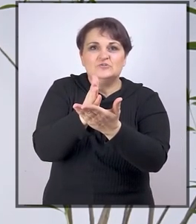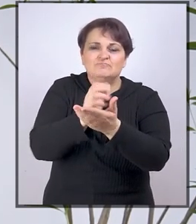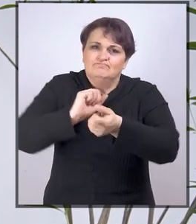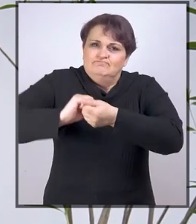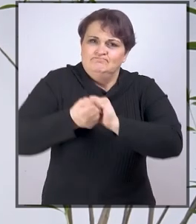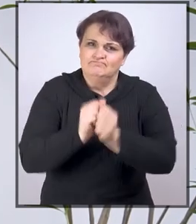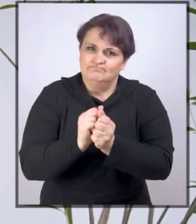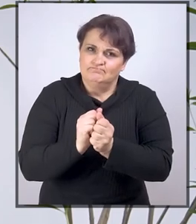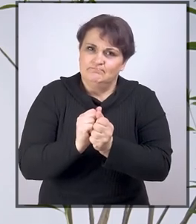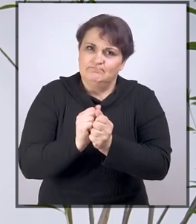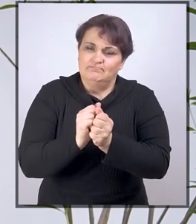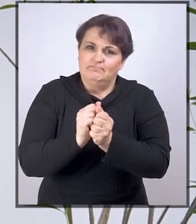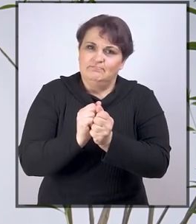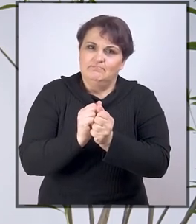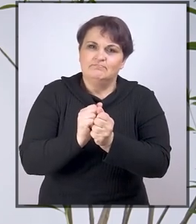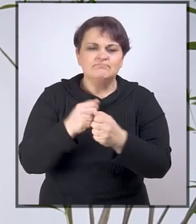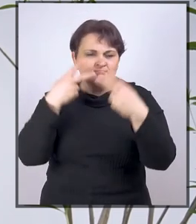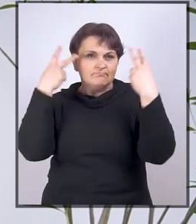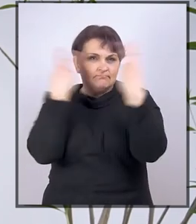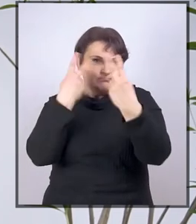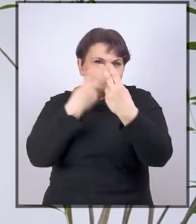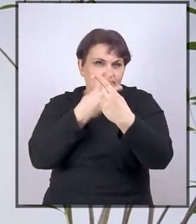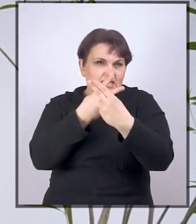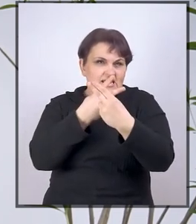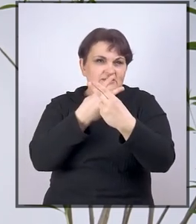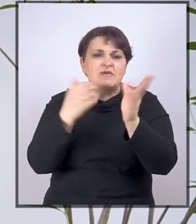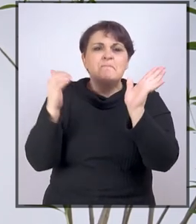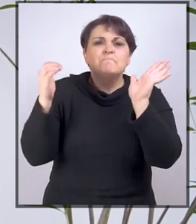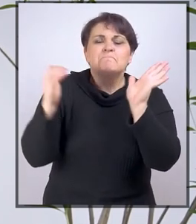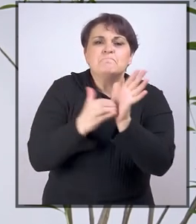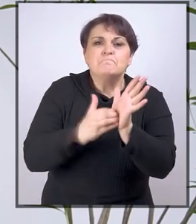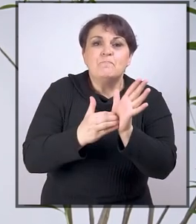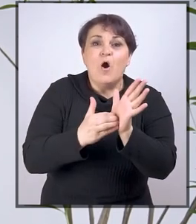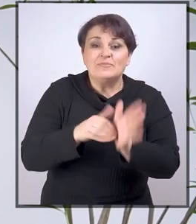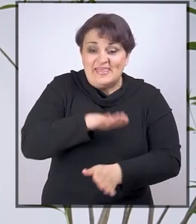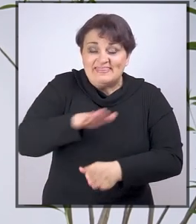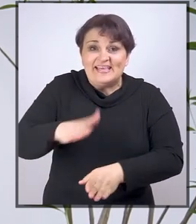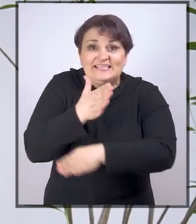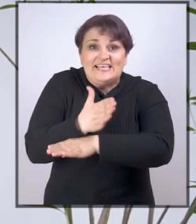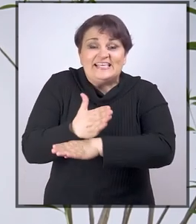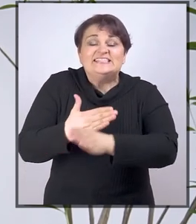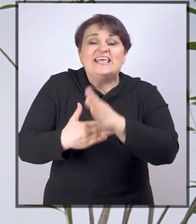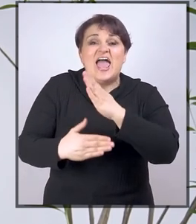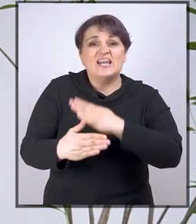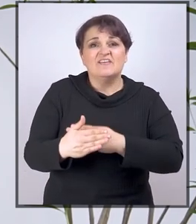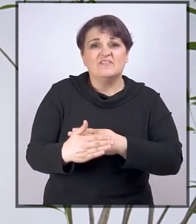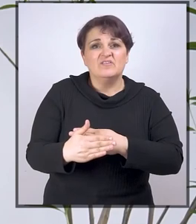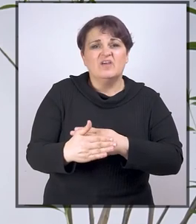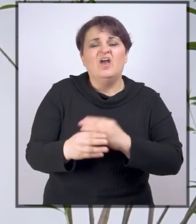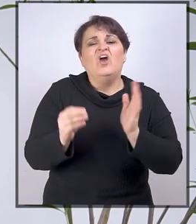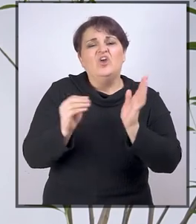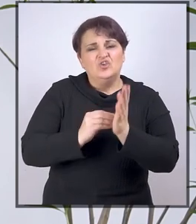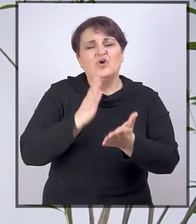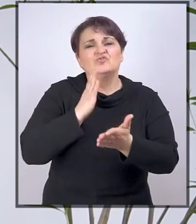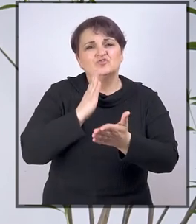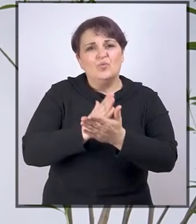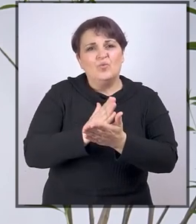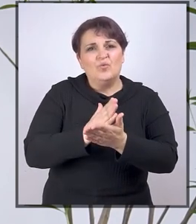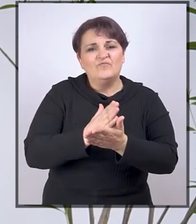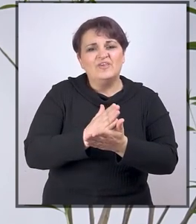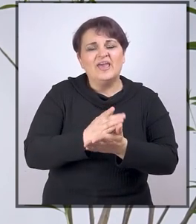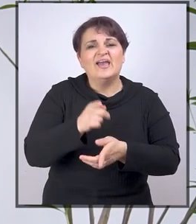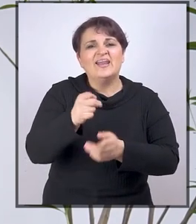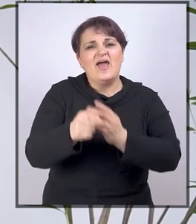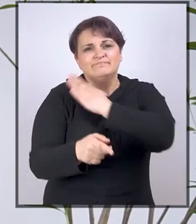požrtvovanost, razumijevanje potreba djece sa invaliditetom